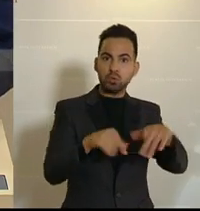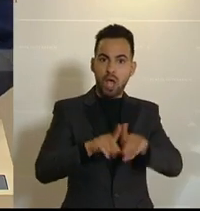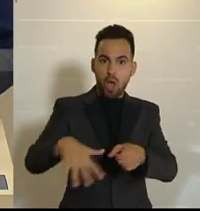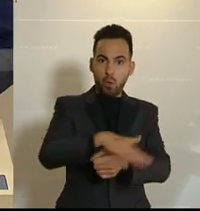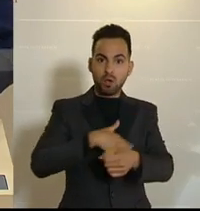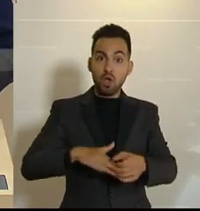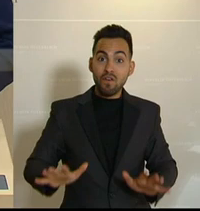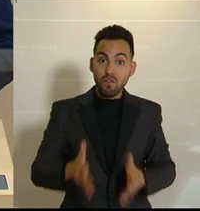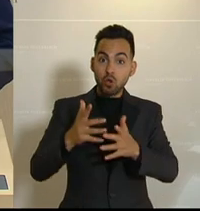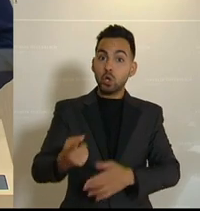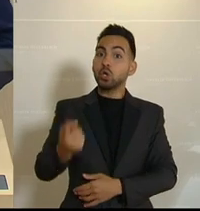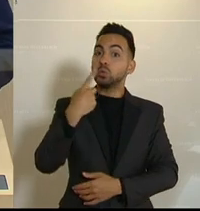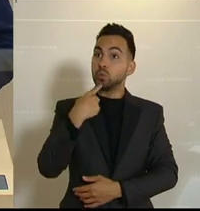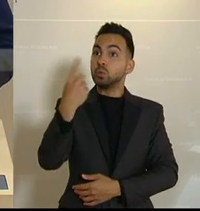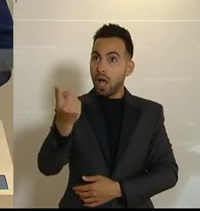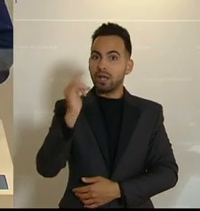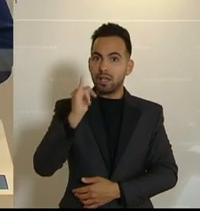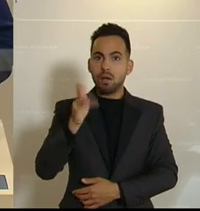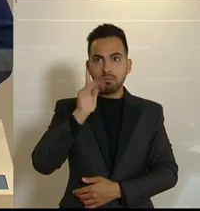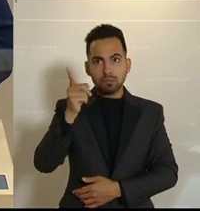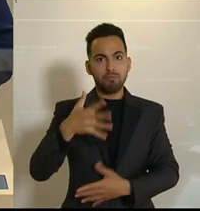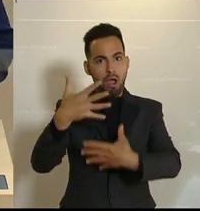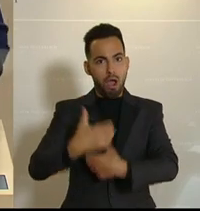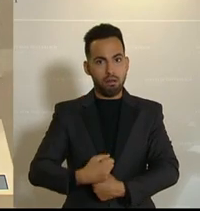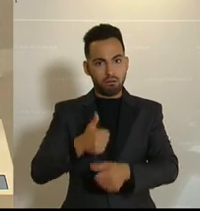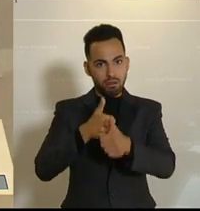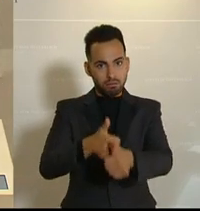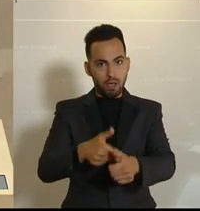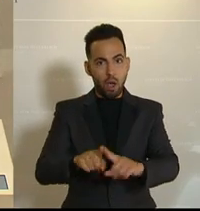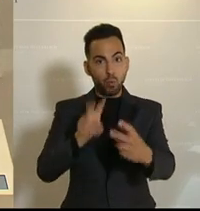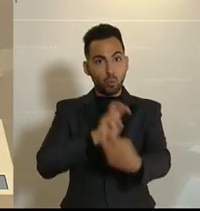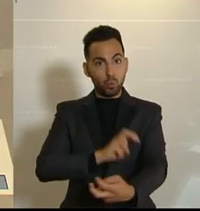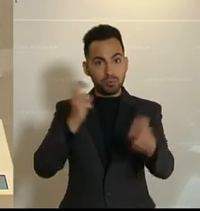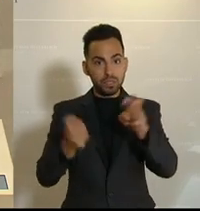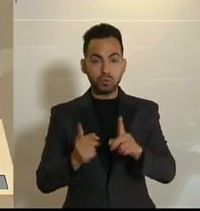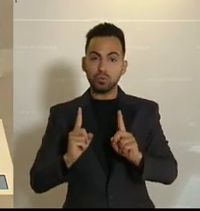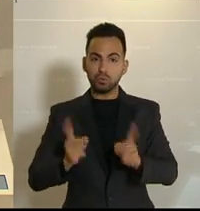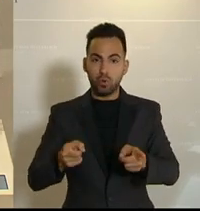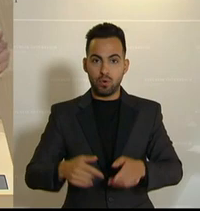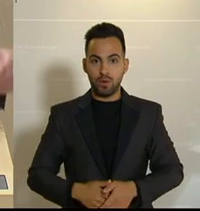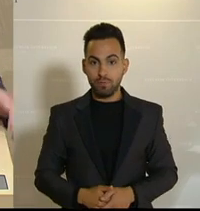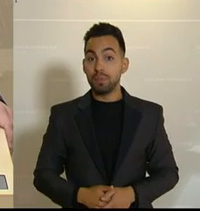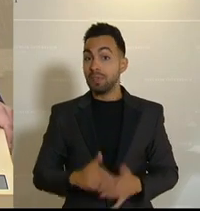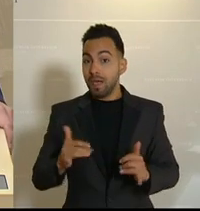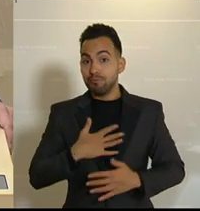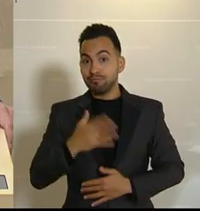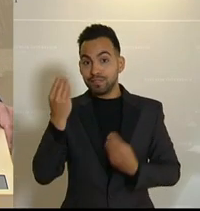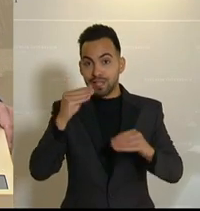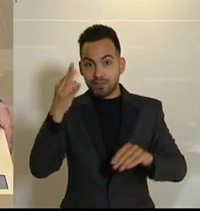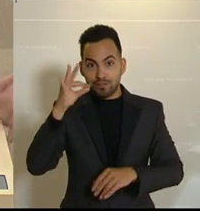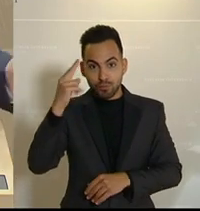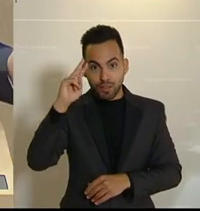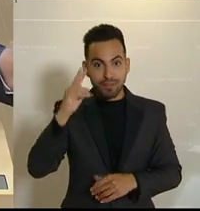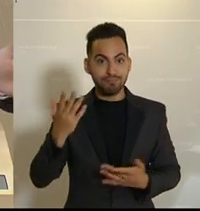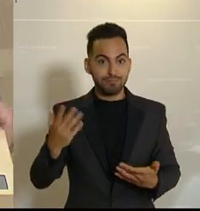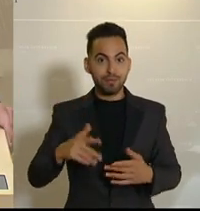Förderzusagen haben, dass sie diese auch einhalten und in Umsetzung gehen. Meine sehr geehrten Damen und